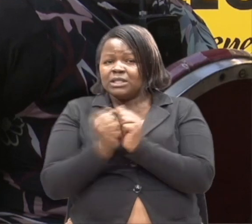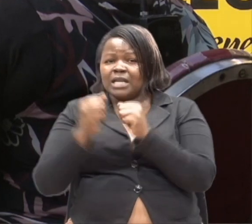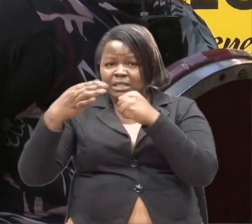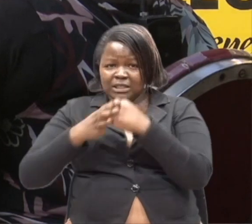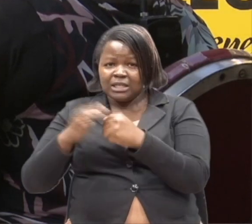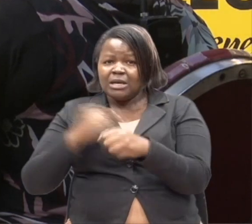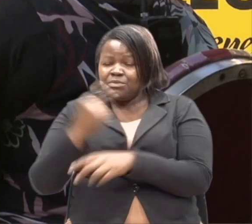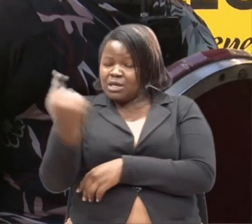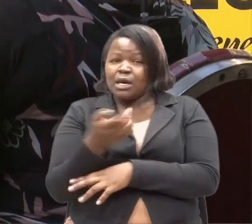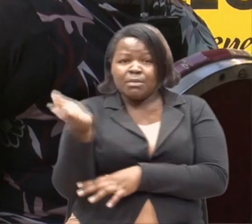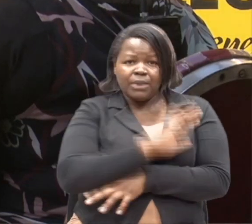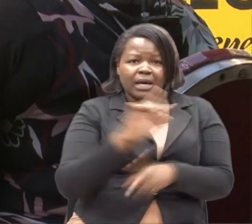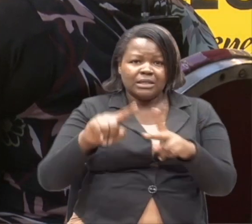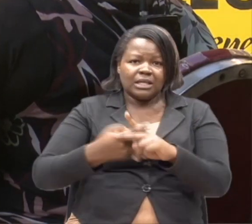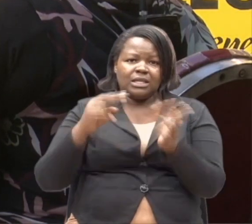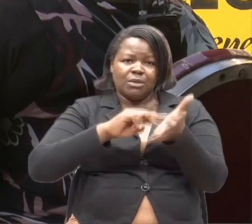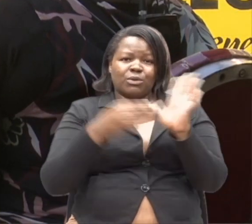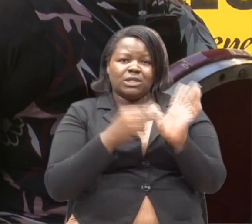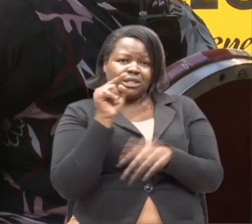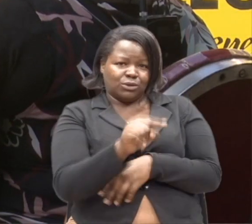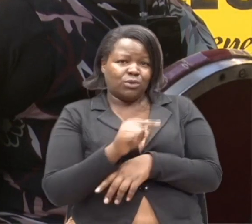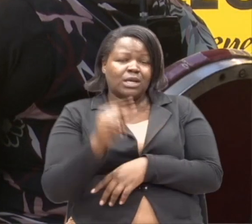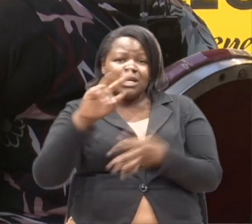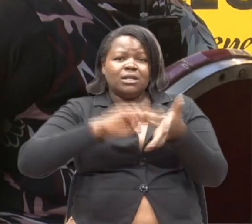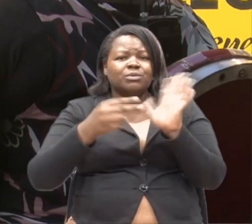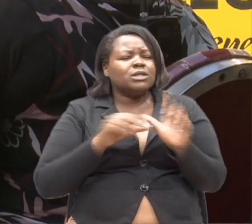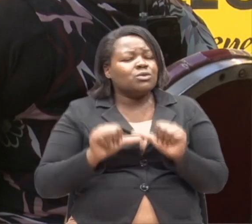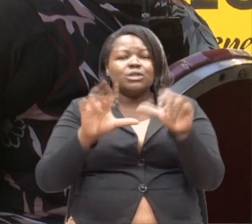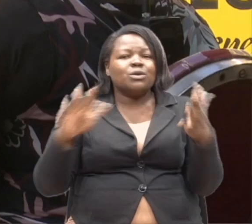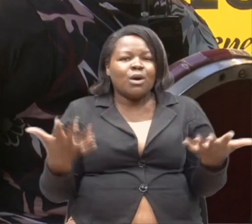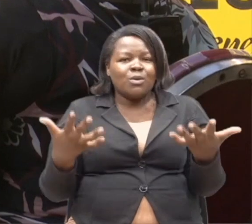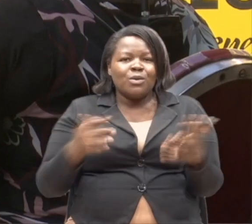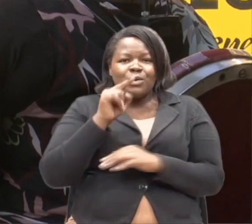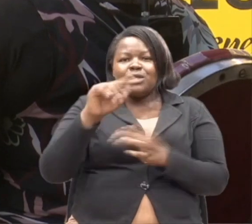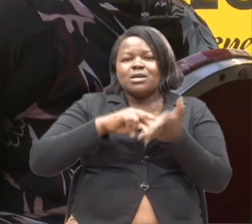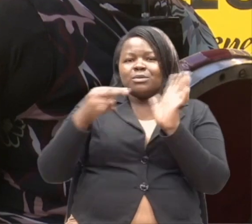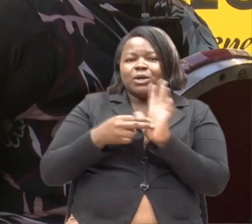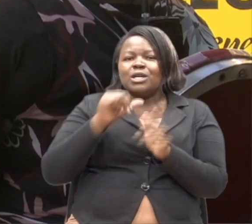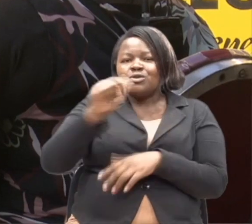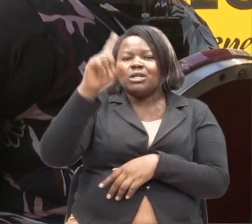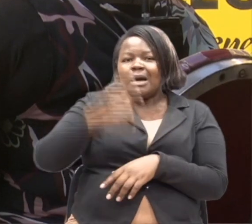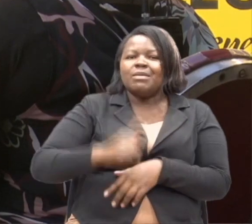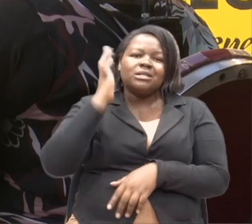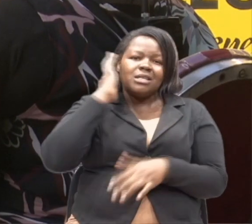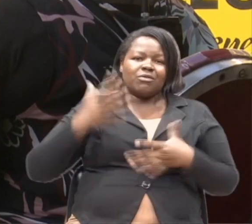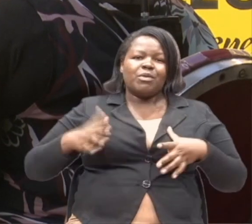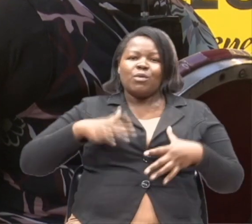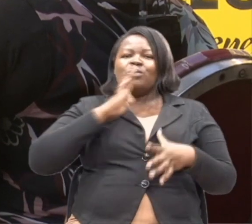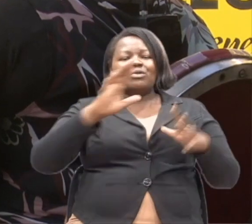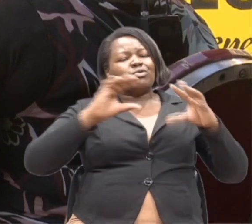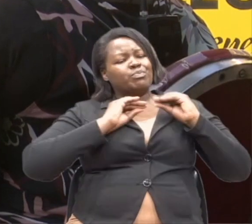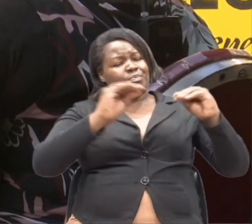nilikuja ni kaza muradi huo. Muradi huo unaendaria na munagani. Muradi huo si lazima wale ambao hawasiki ndio